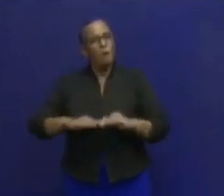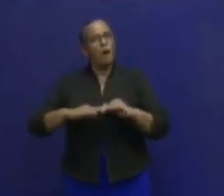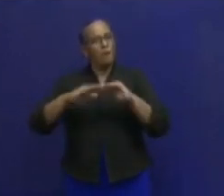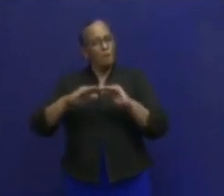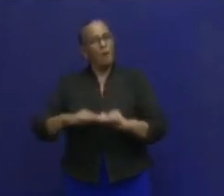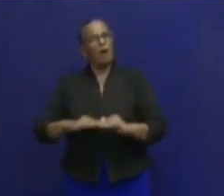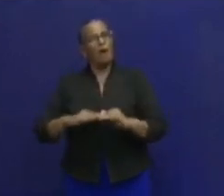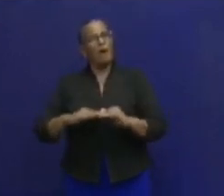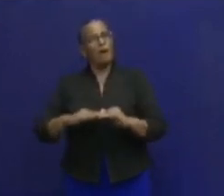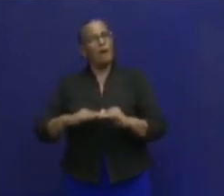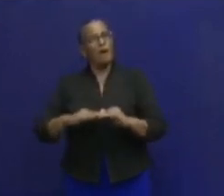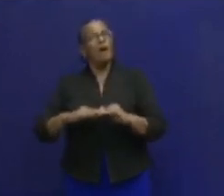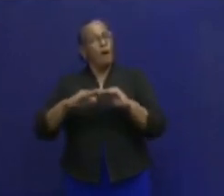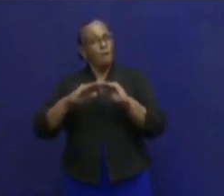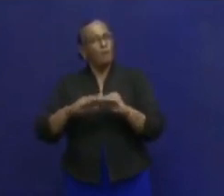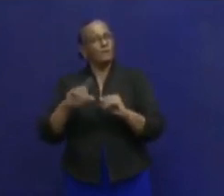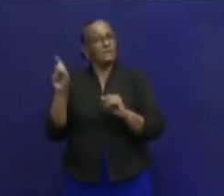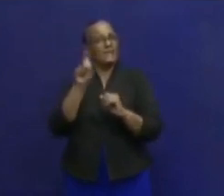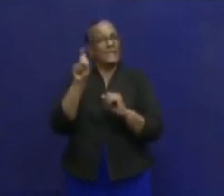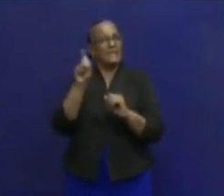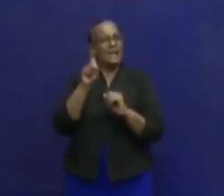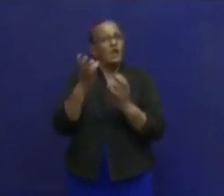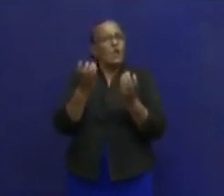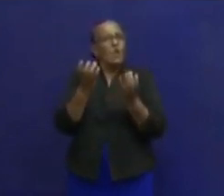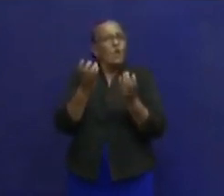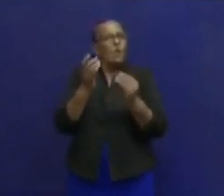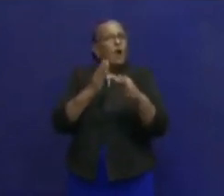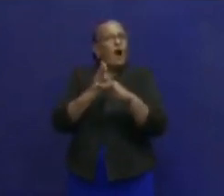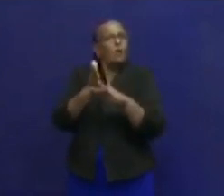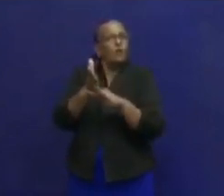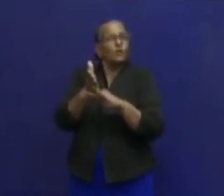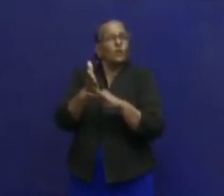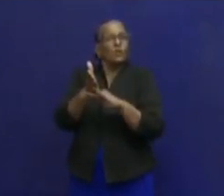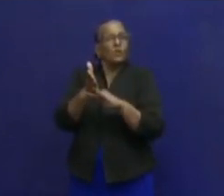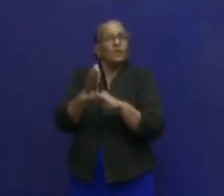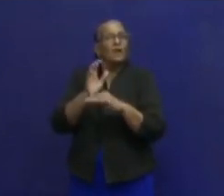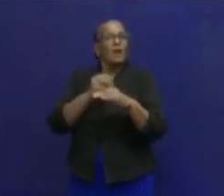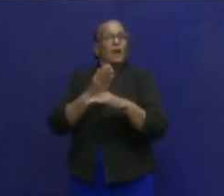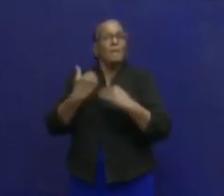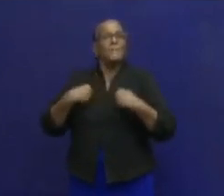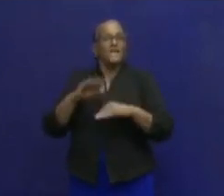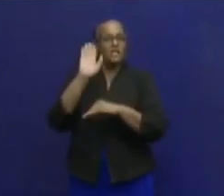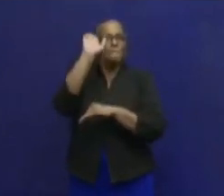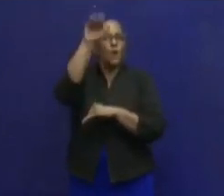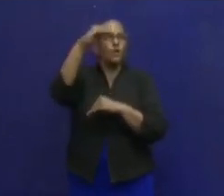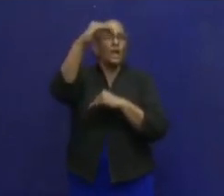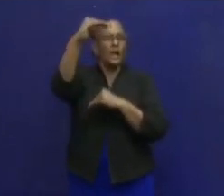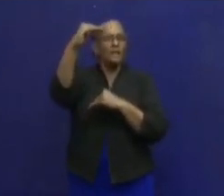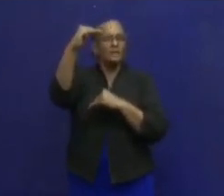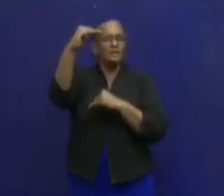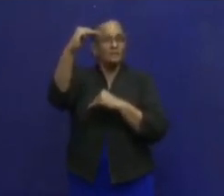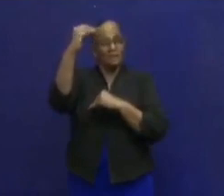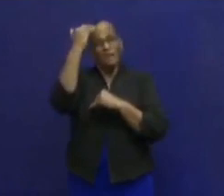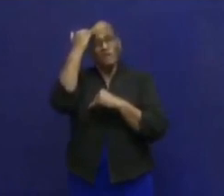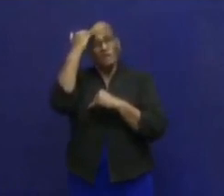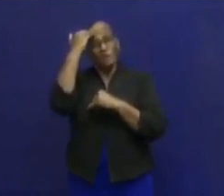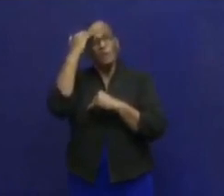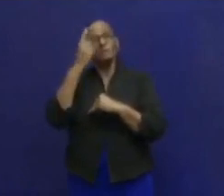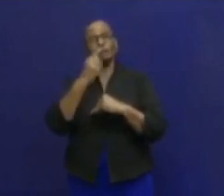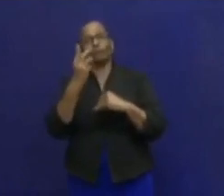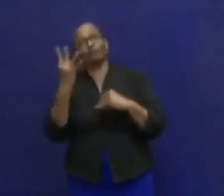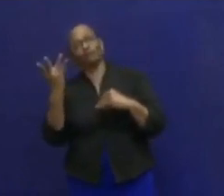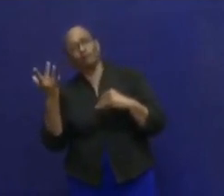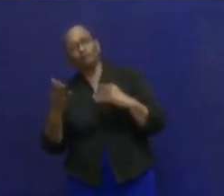onze reactie. Hoe gaan wij nu verder met de mensen die buiten zijn? U weet, we hebben een paar keren